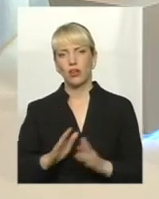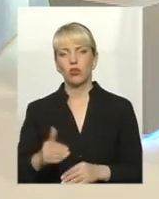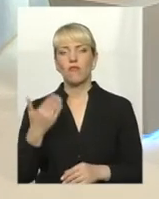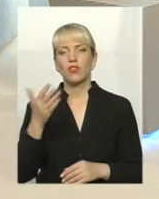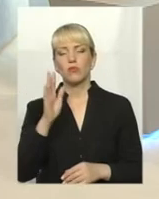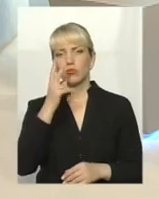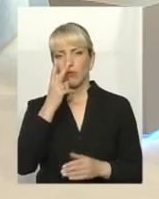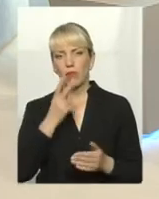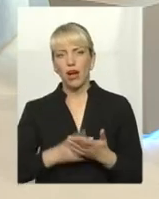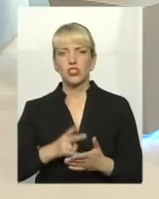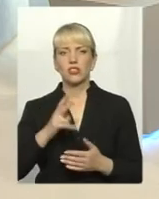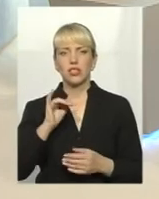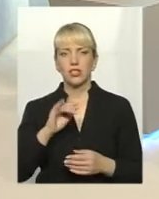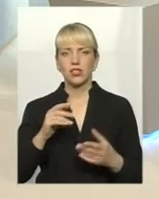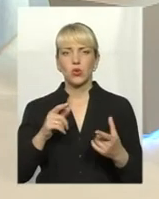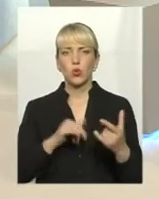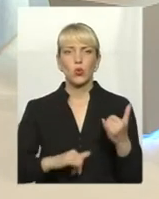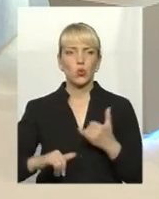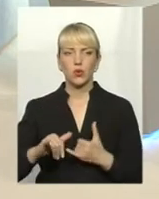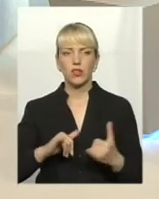будуть бачити, що де є, можна